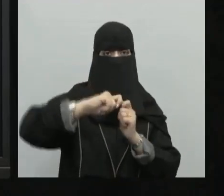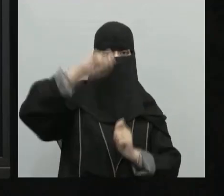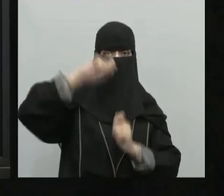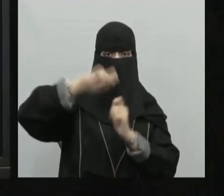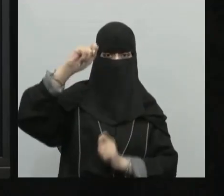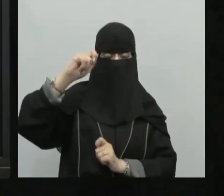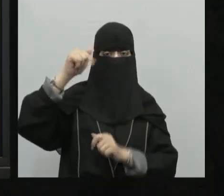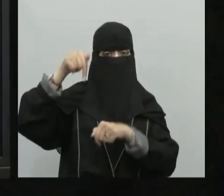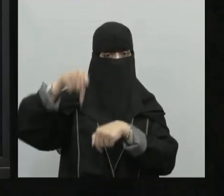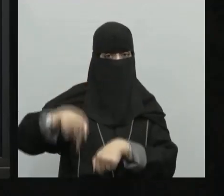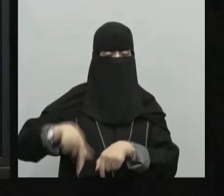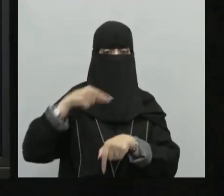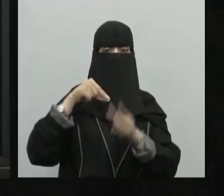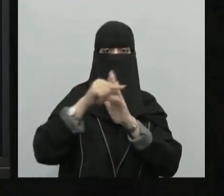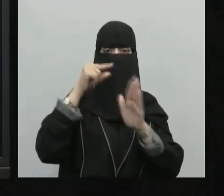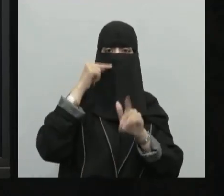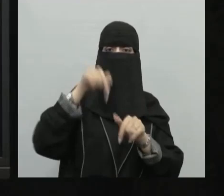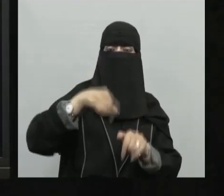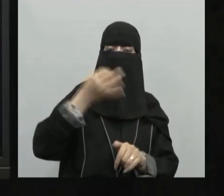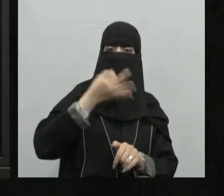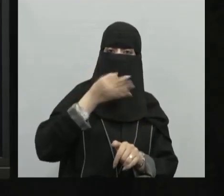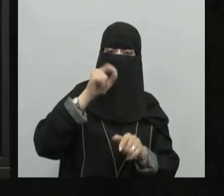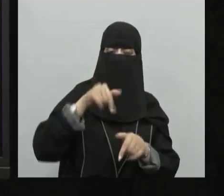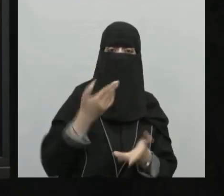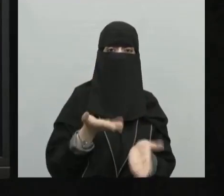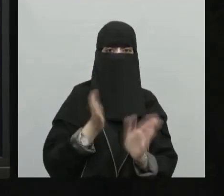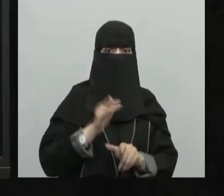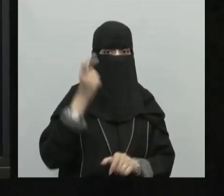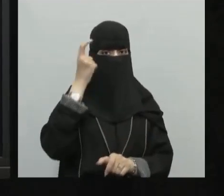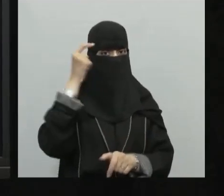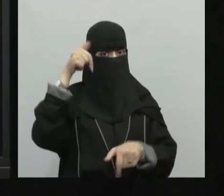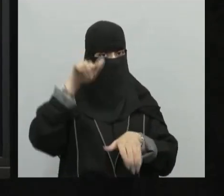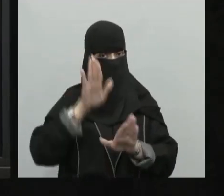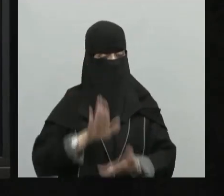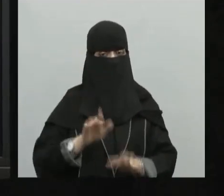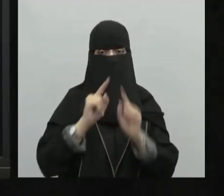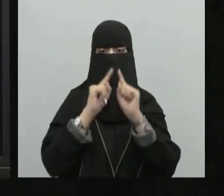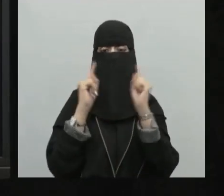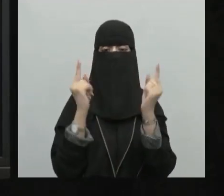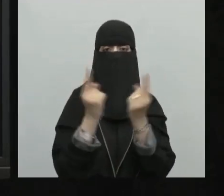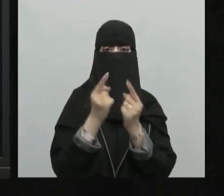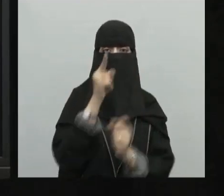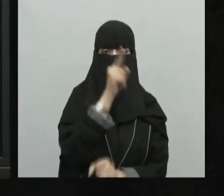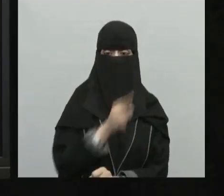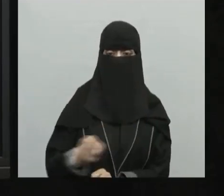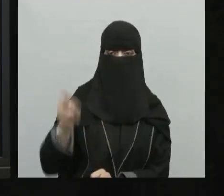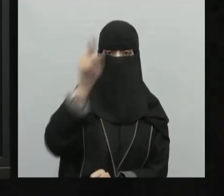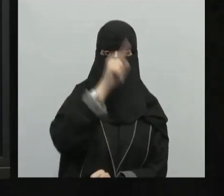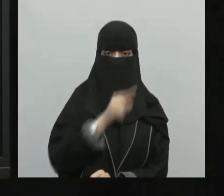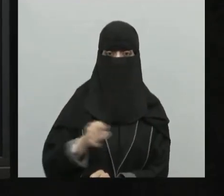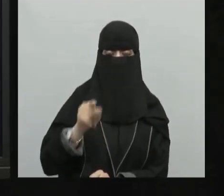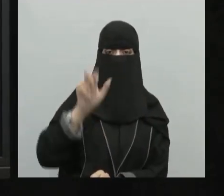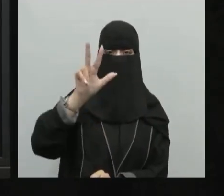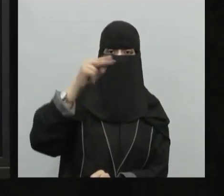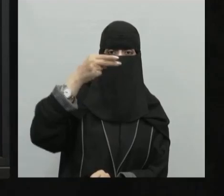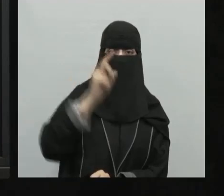في هذا الدرس بإذن الله سوف نتحدث ونتعرف على دوائر العرض نتعرف على دوائر